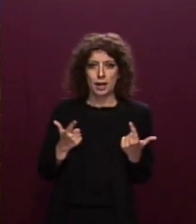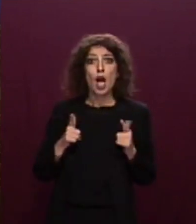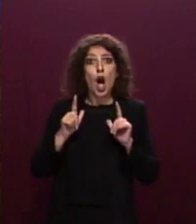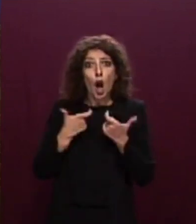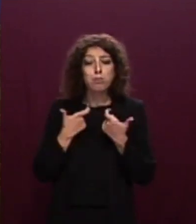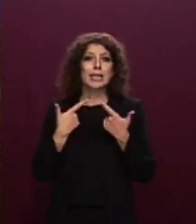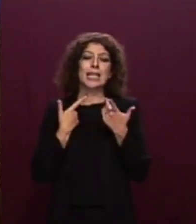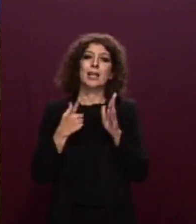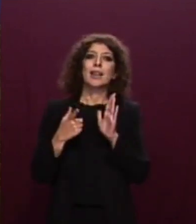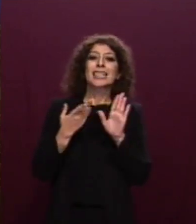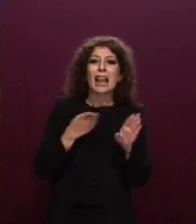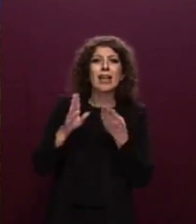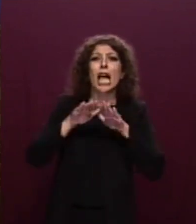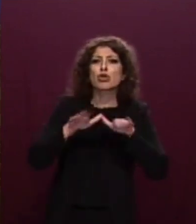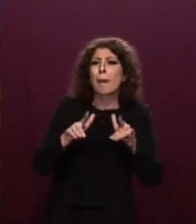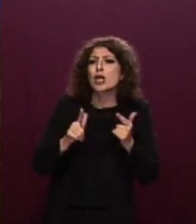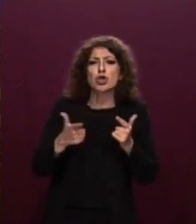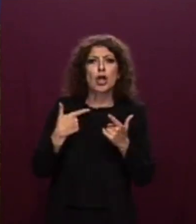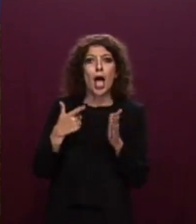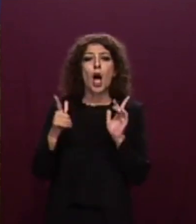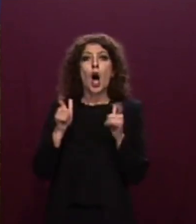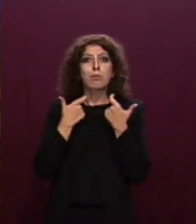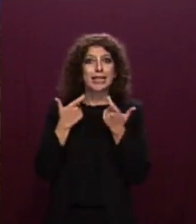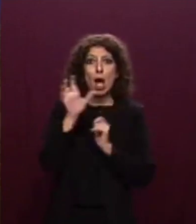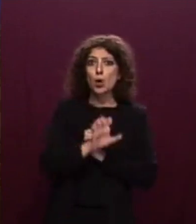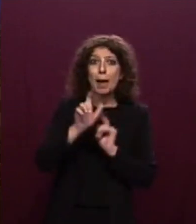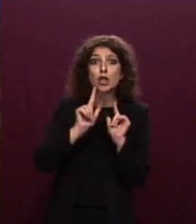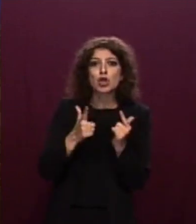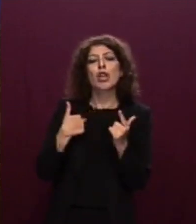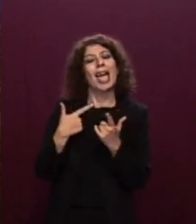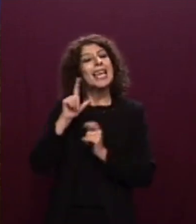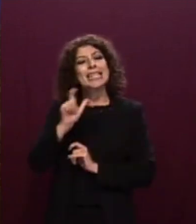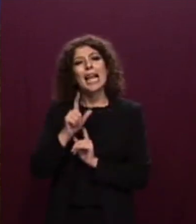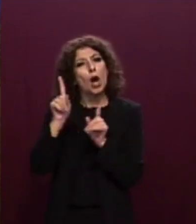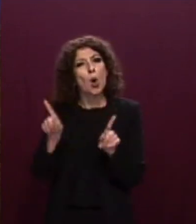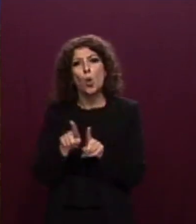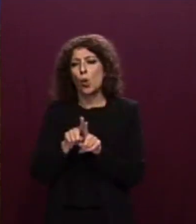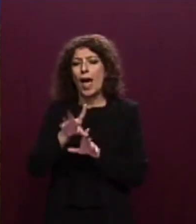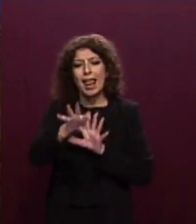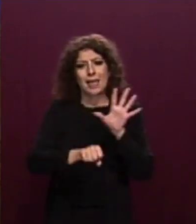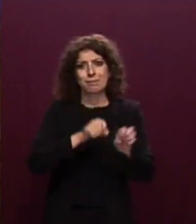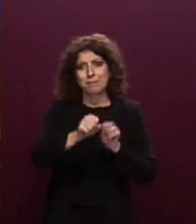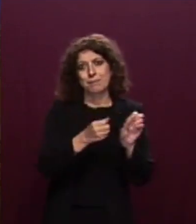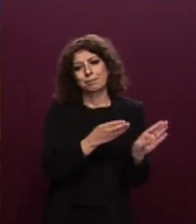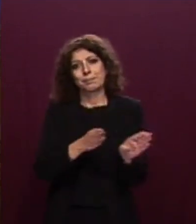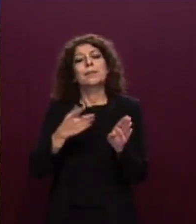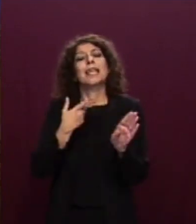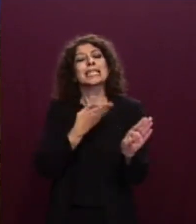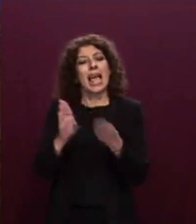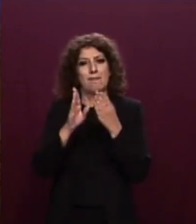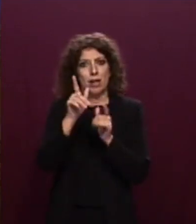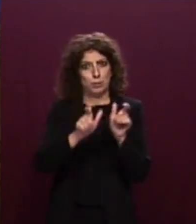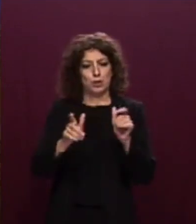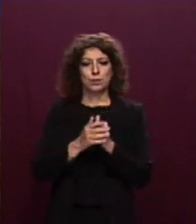europeo. E qui assume rilievo particolare la questione del comportamento delle navi delle ONG. A